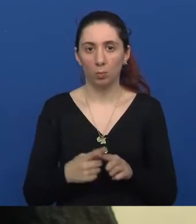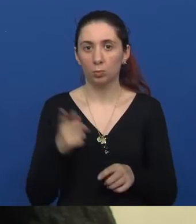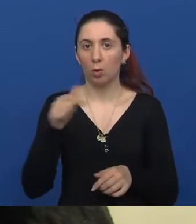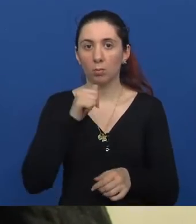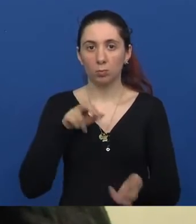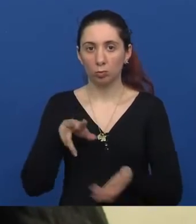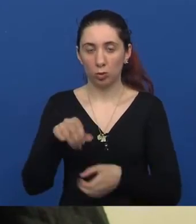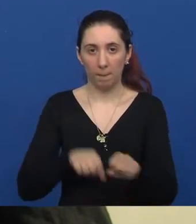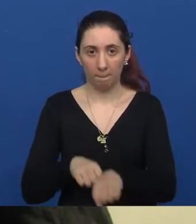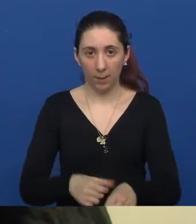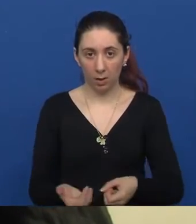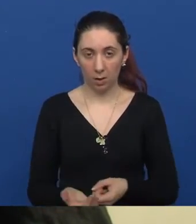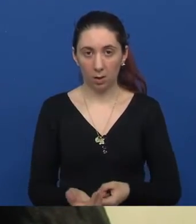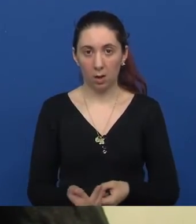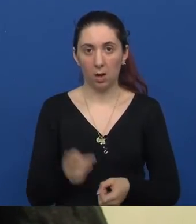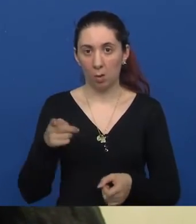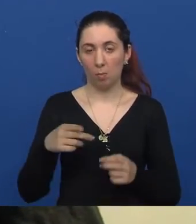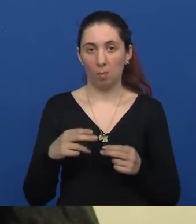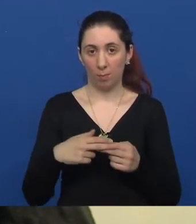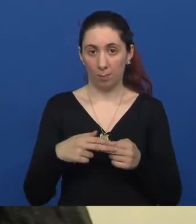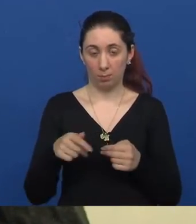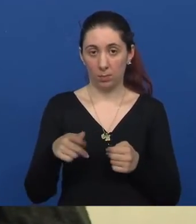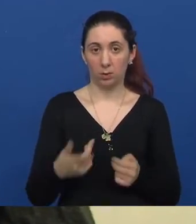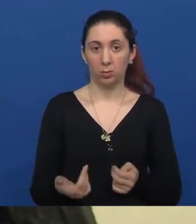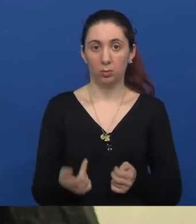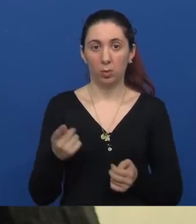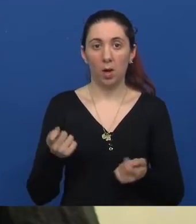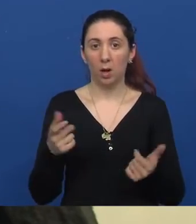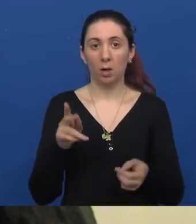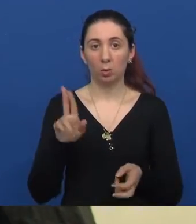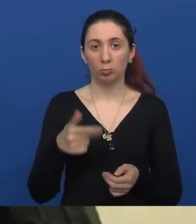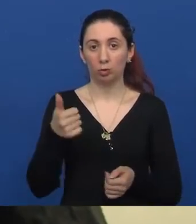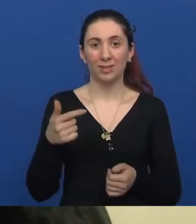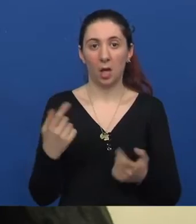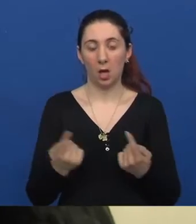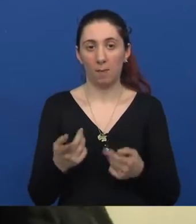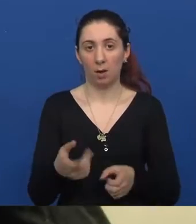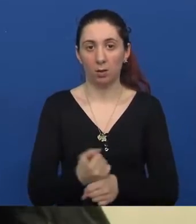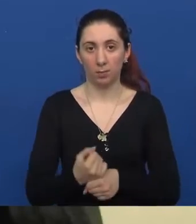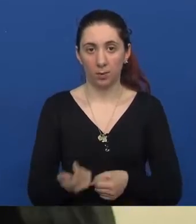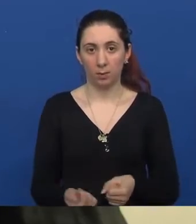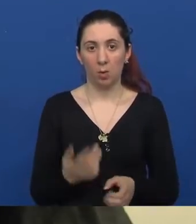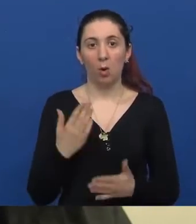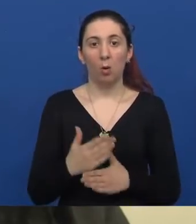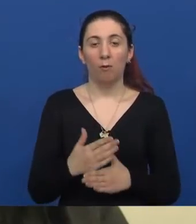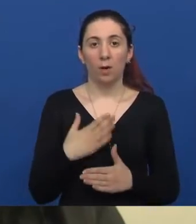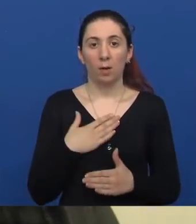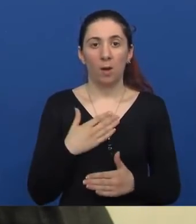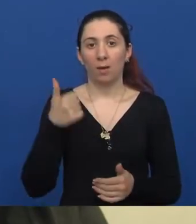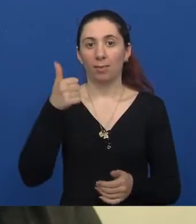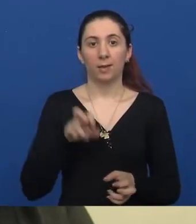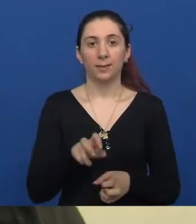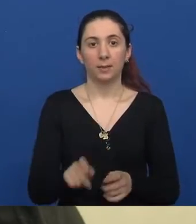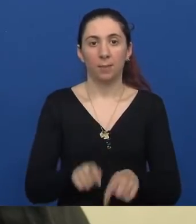pekaru, niti ovdje u kvartu. Znači, rijetko što možeš sama obaviti. Tako je, da, jer uvijek ima barem jedna